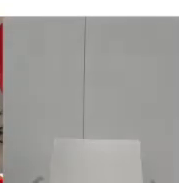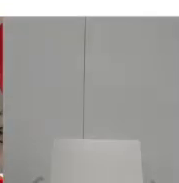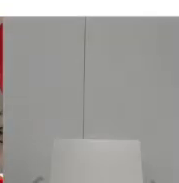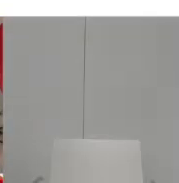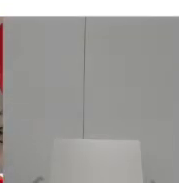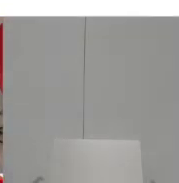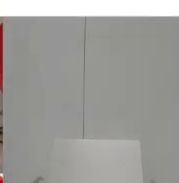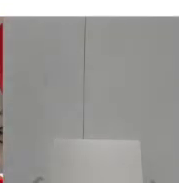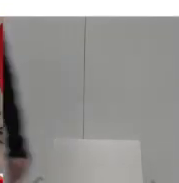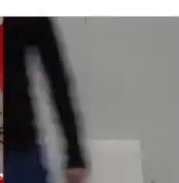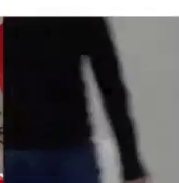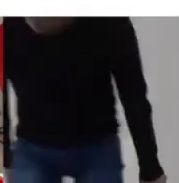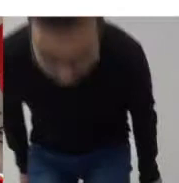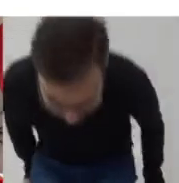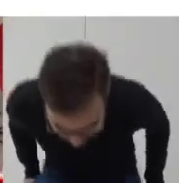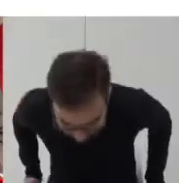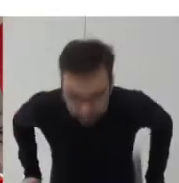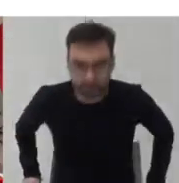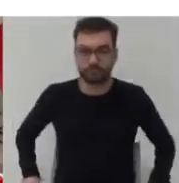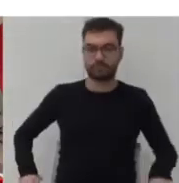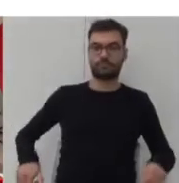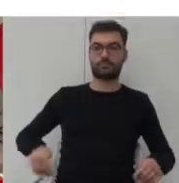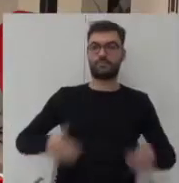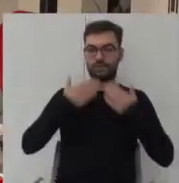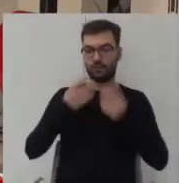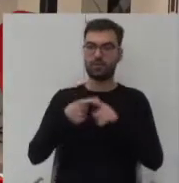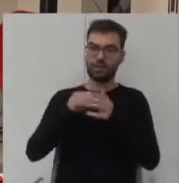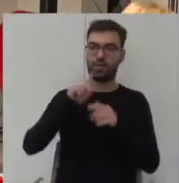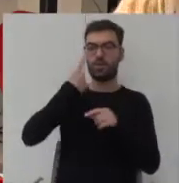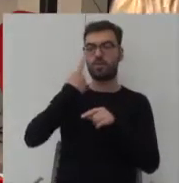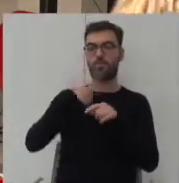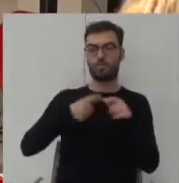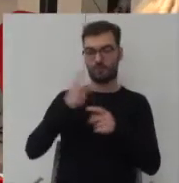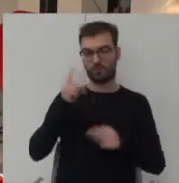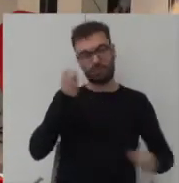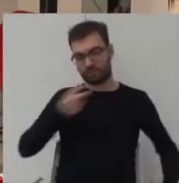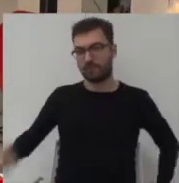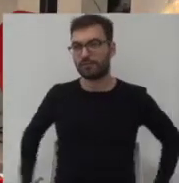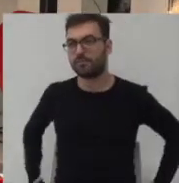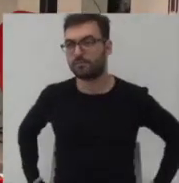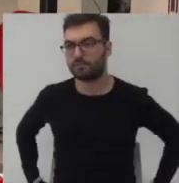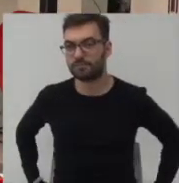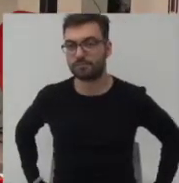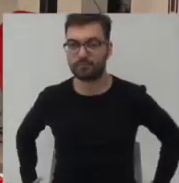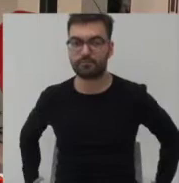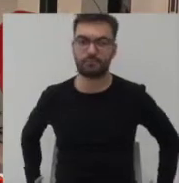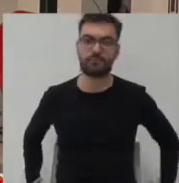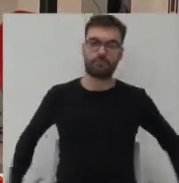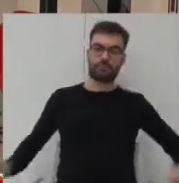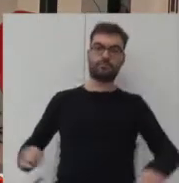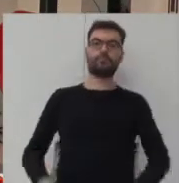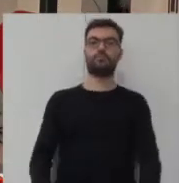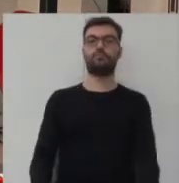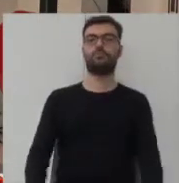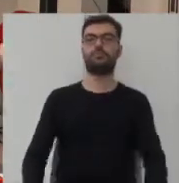dziękuję bardzo i dziękuję za to dodatkowe półtorej minuty bo to bardzo ciekawe było czy mają Państwo jakieś pytania